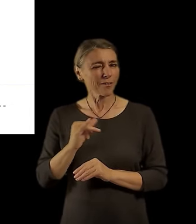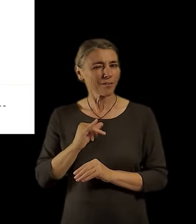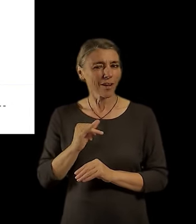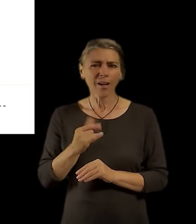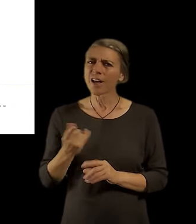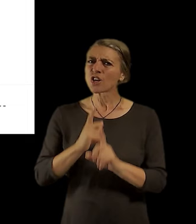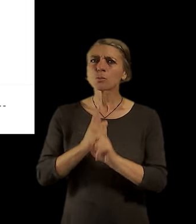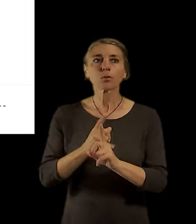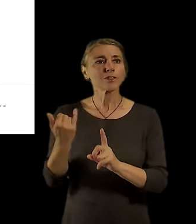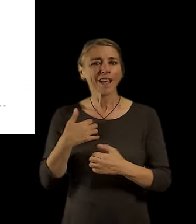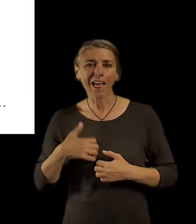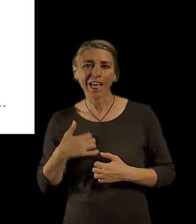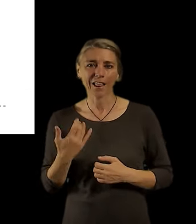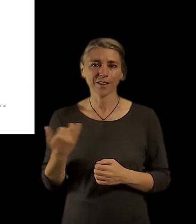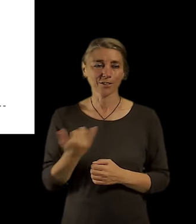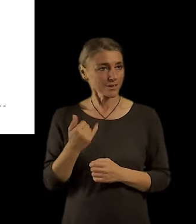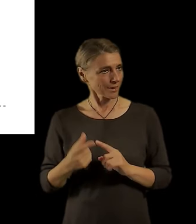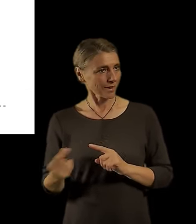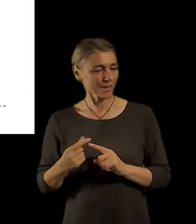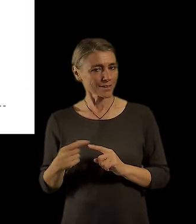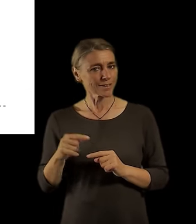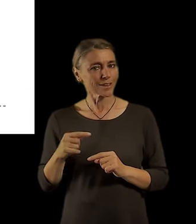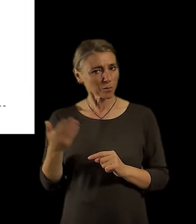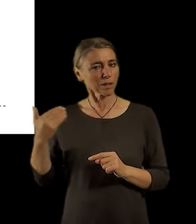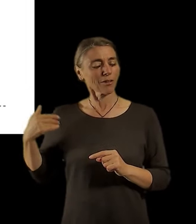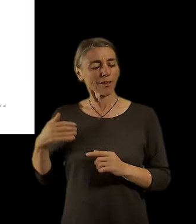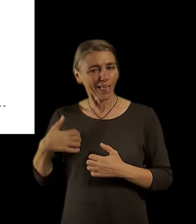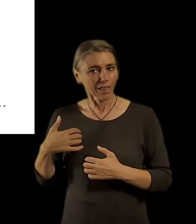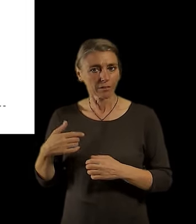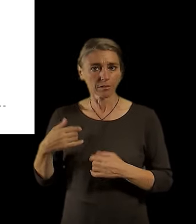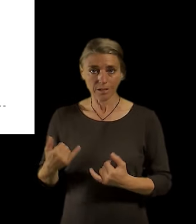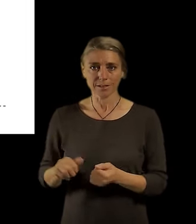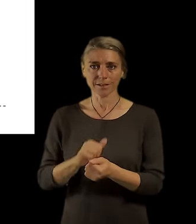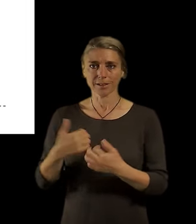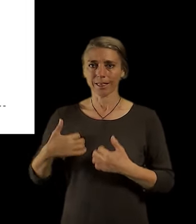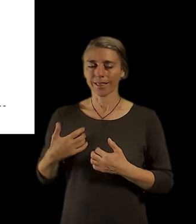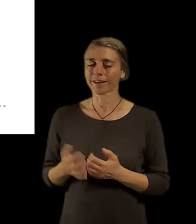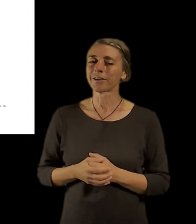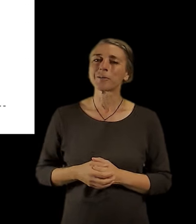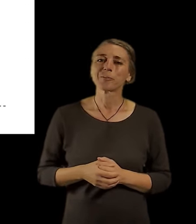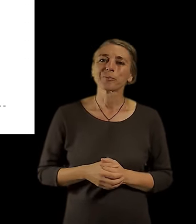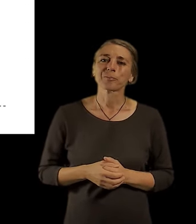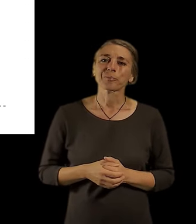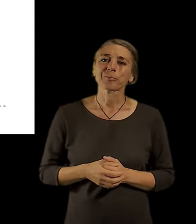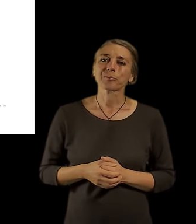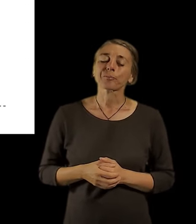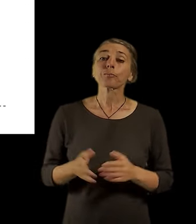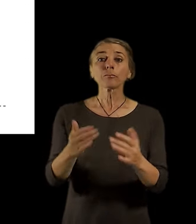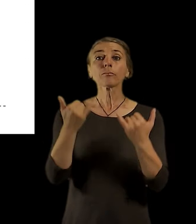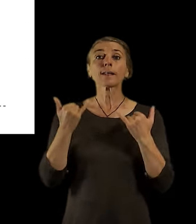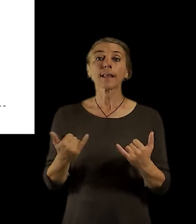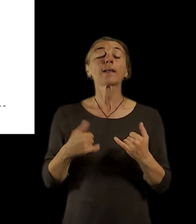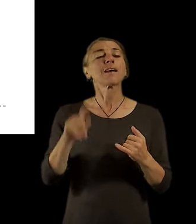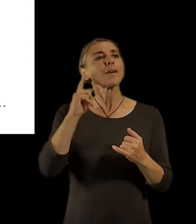tolik reakcí. A jak to analyzujeme? Díváme se na ty kapacity, jestli teda bude stačit ten počet míst, které máme.